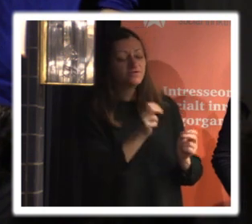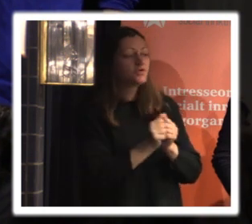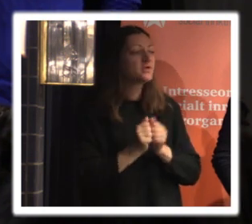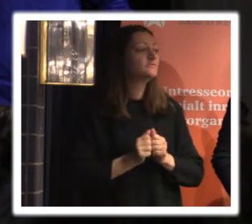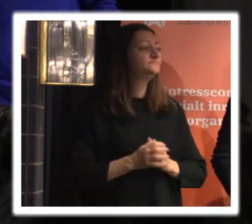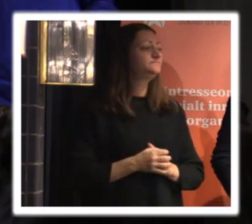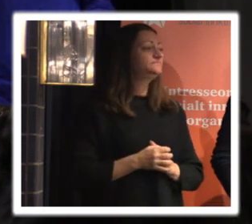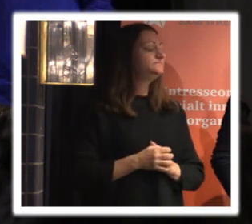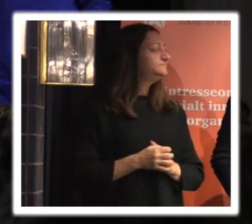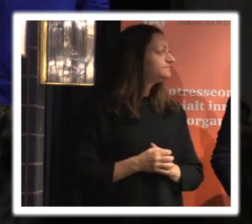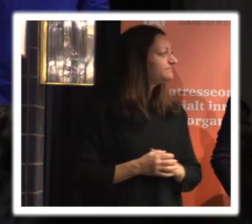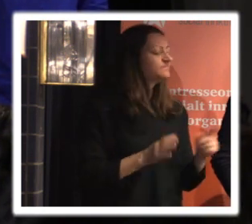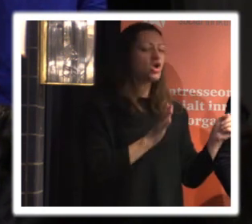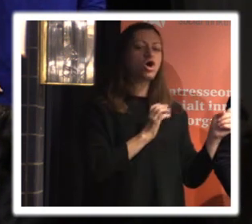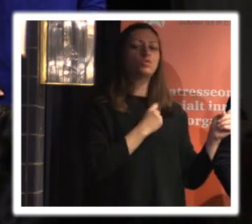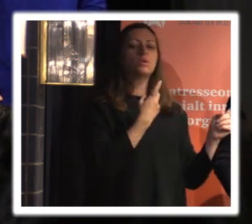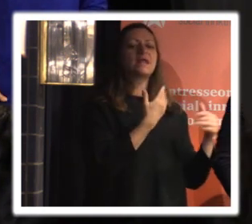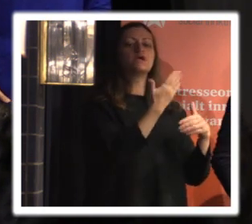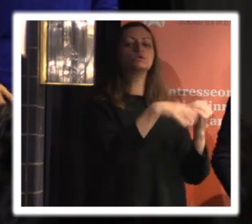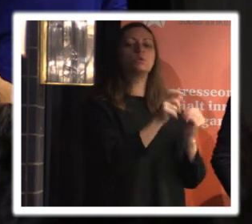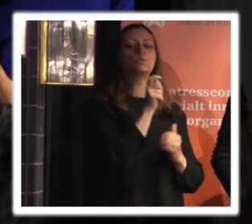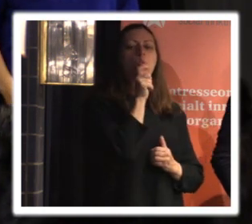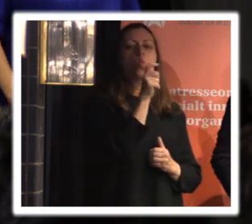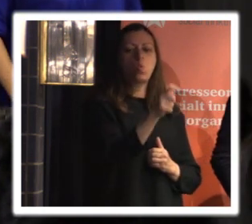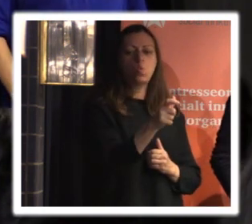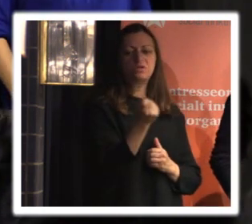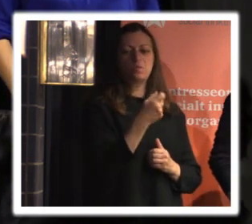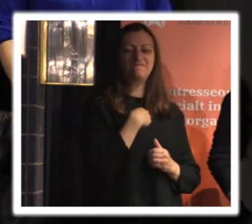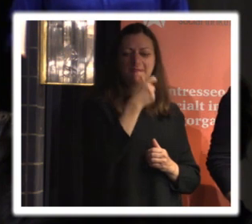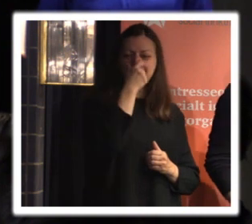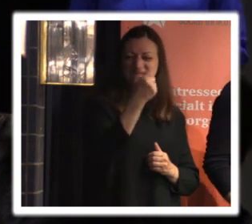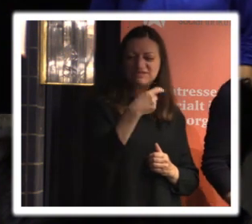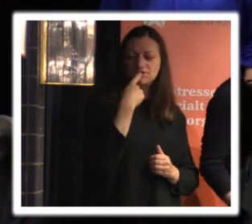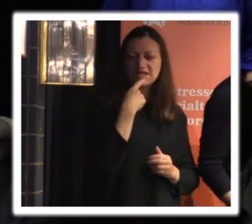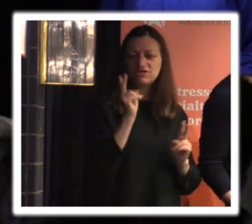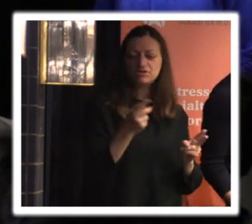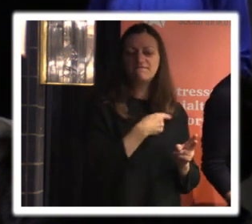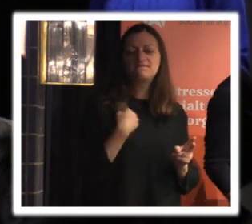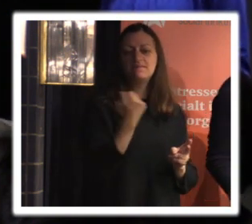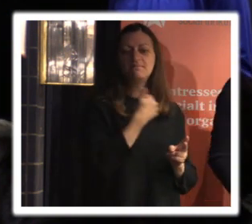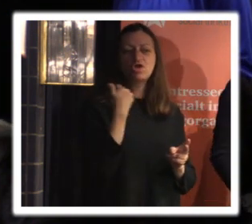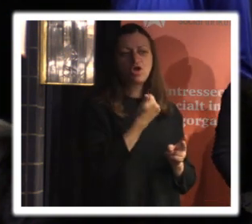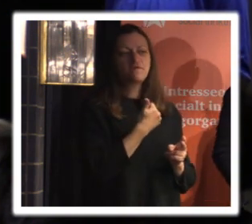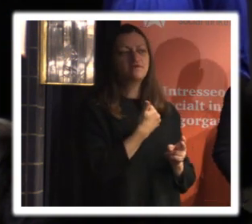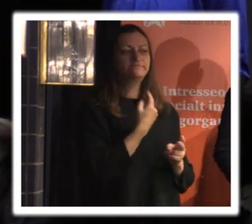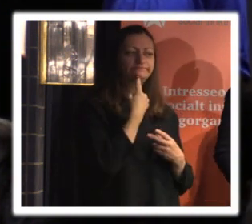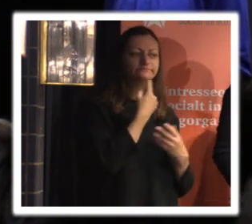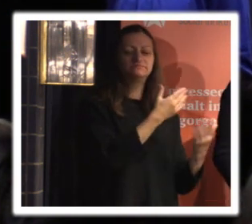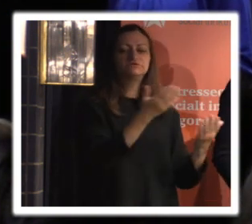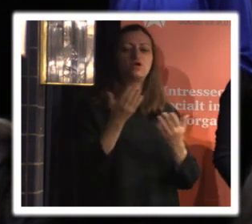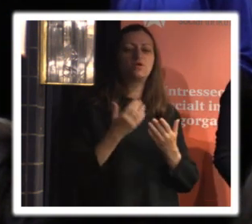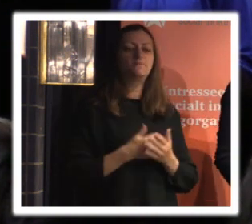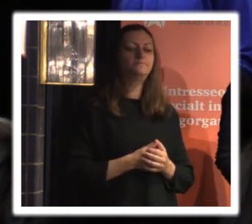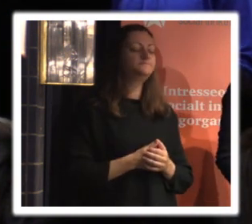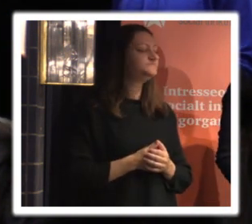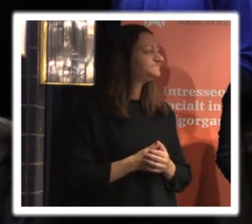men har ni några slutord någonting som vi har liksom missat att säga som vi behöver skicka med oss